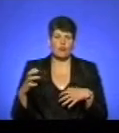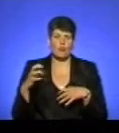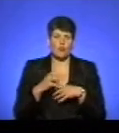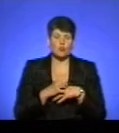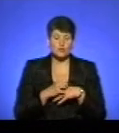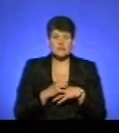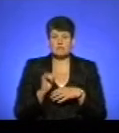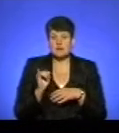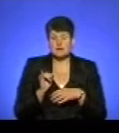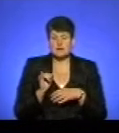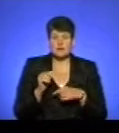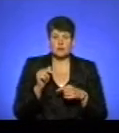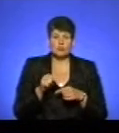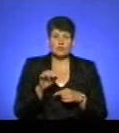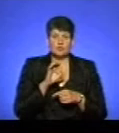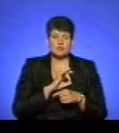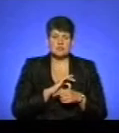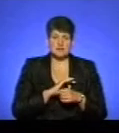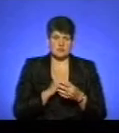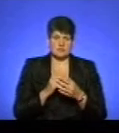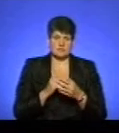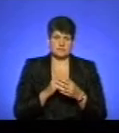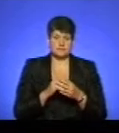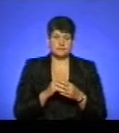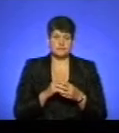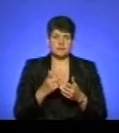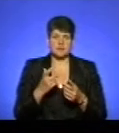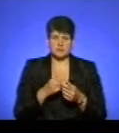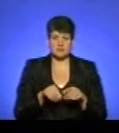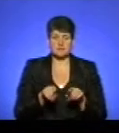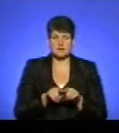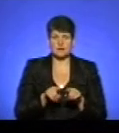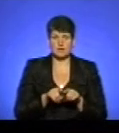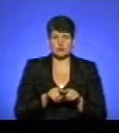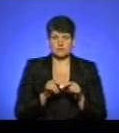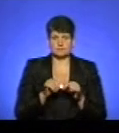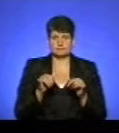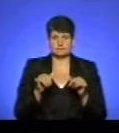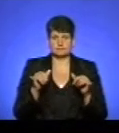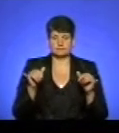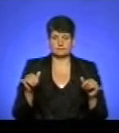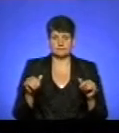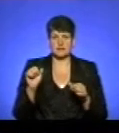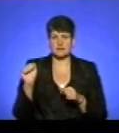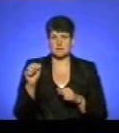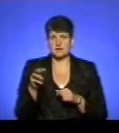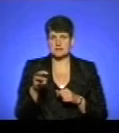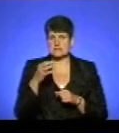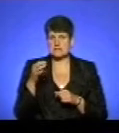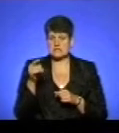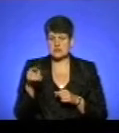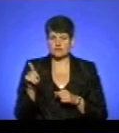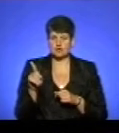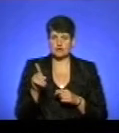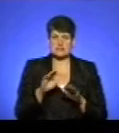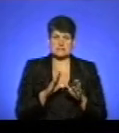таким чином використання препаратів у нас також зростає. Андрій Михайлович сказав, що ситуація